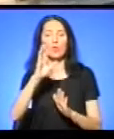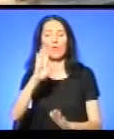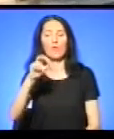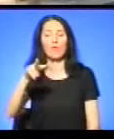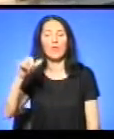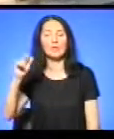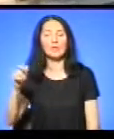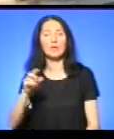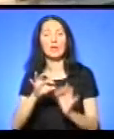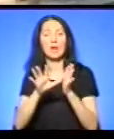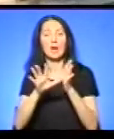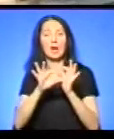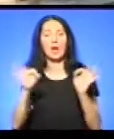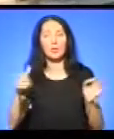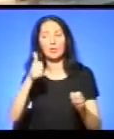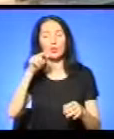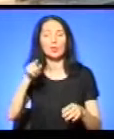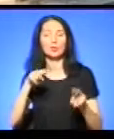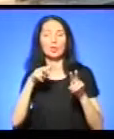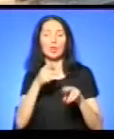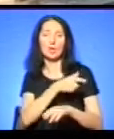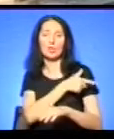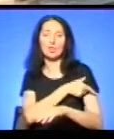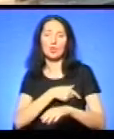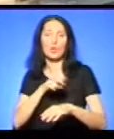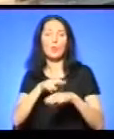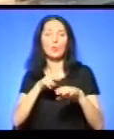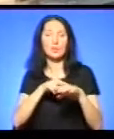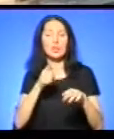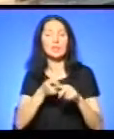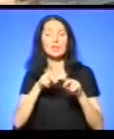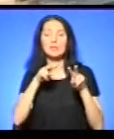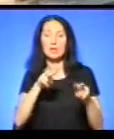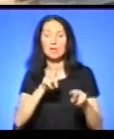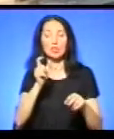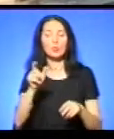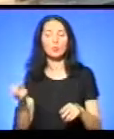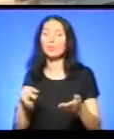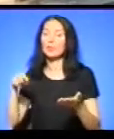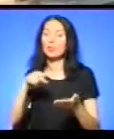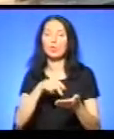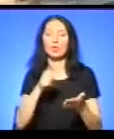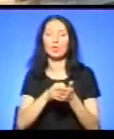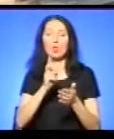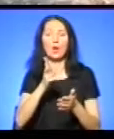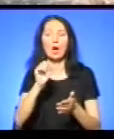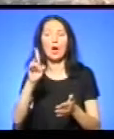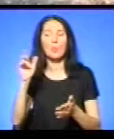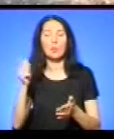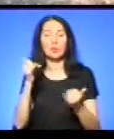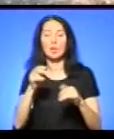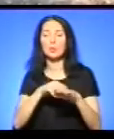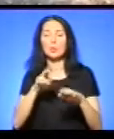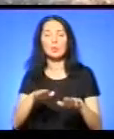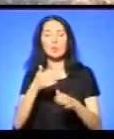тут чергували патрульні поліцейські, які стежили за тим, аби люди не наближалися до кабелю. Зараз їх на місці немає. Також вчора